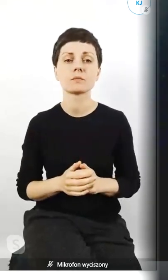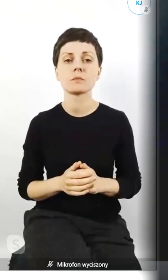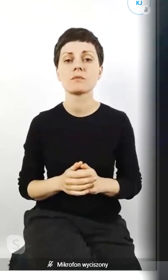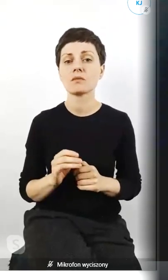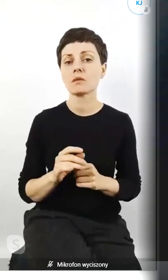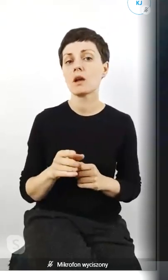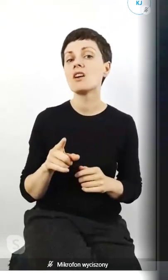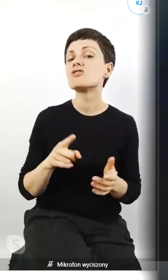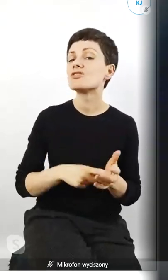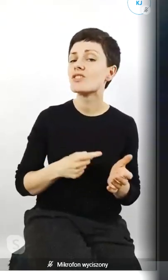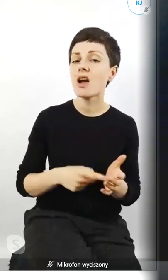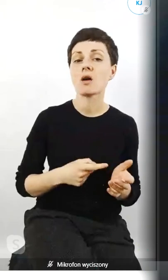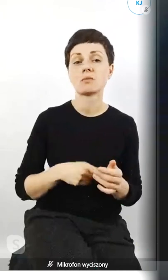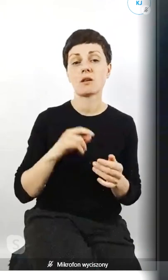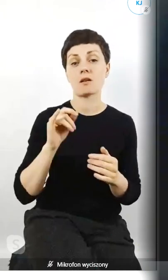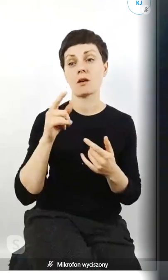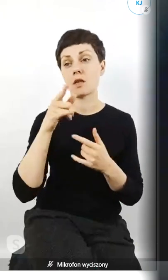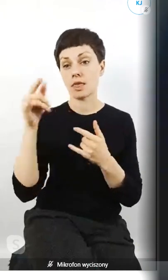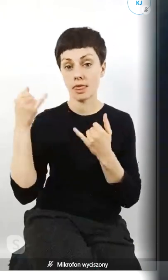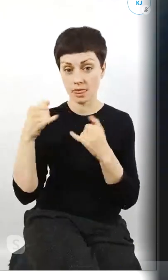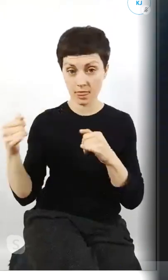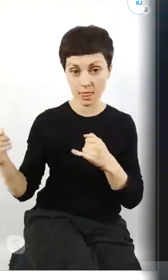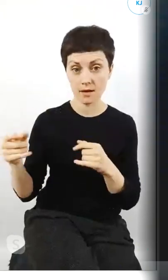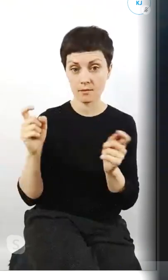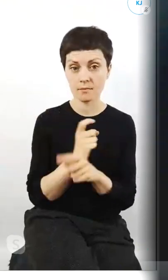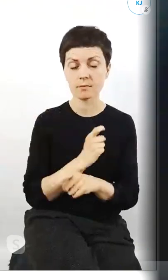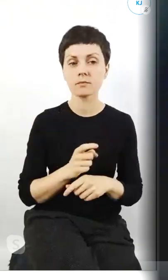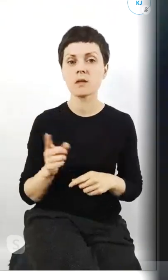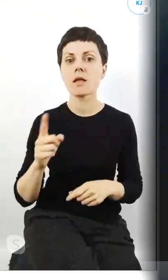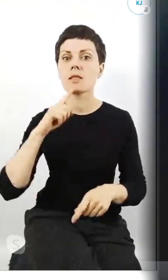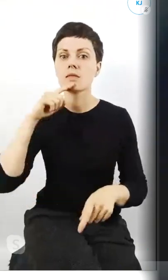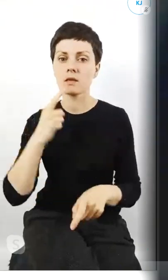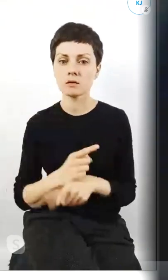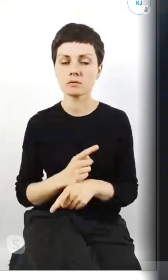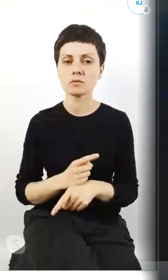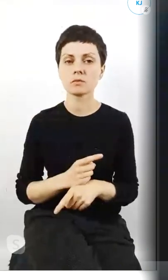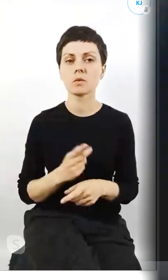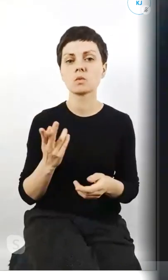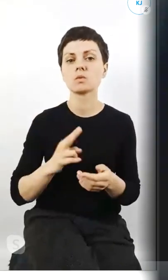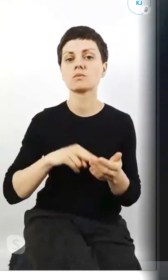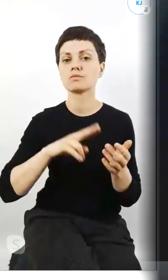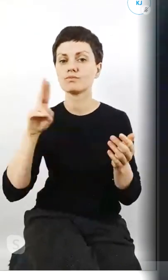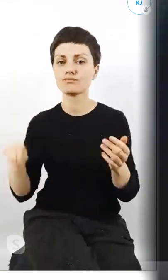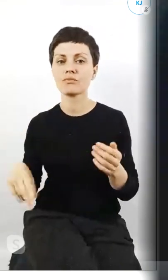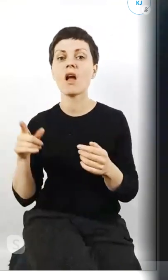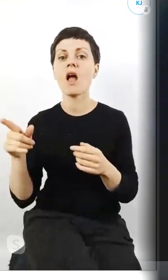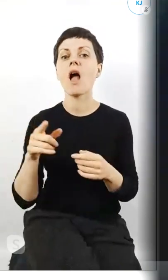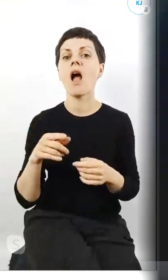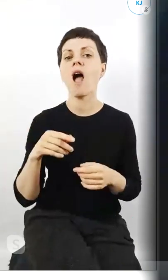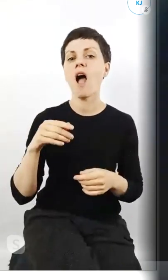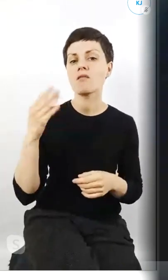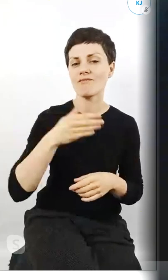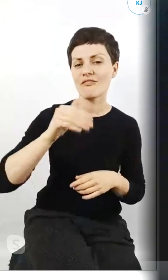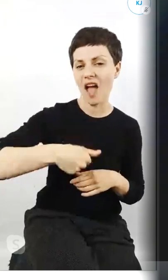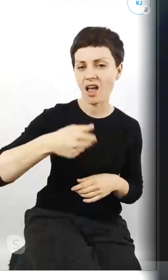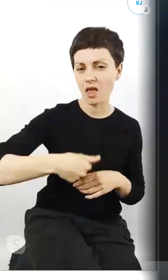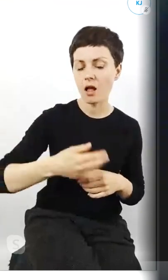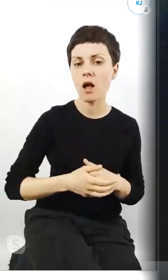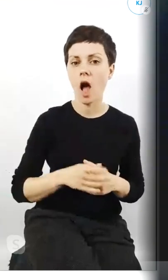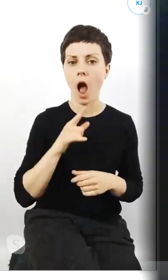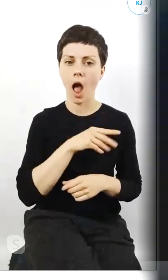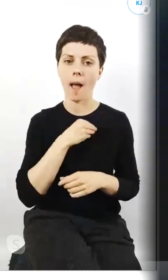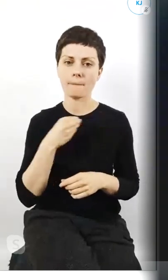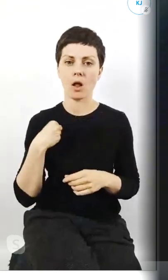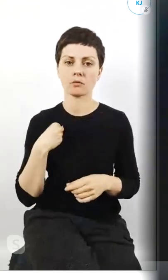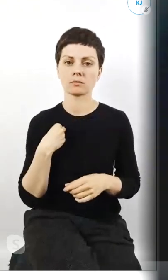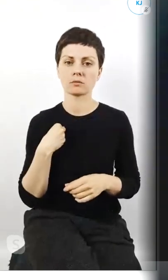niestety tak że kiedy inne państwa podejmują decyzję o odejściu od węgla to Polska wstrzymuje głos kiedy są